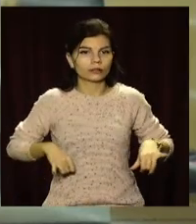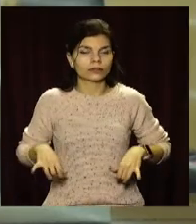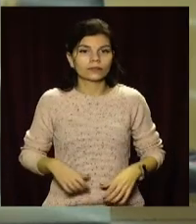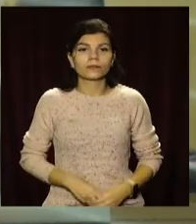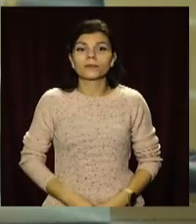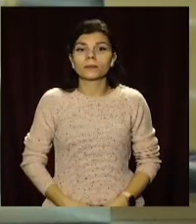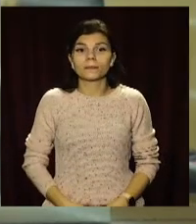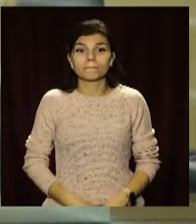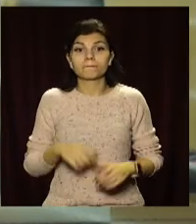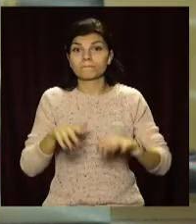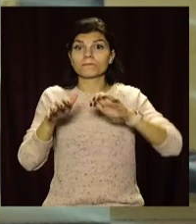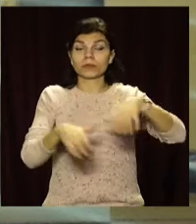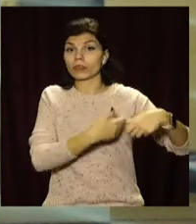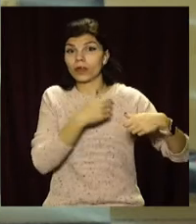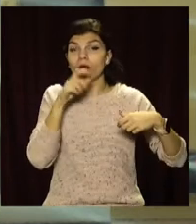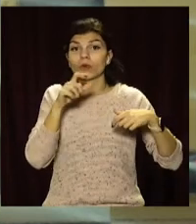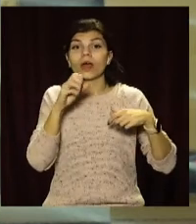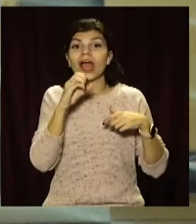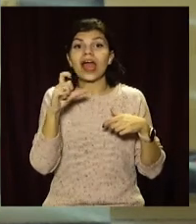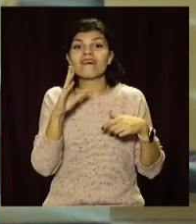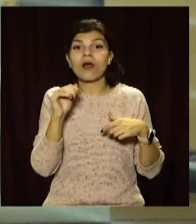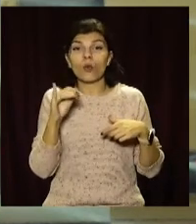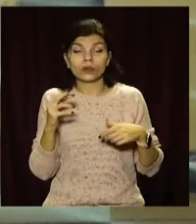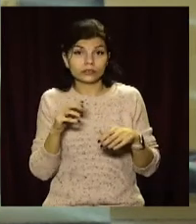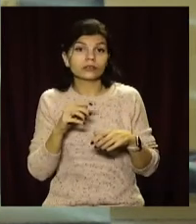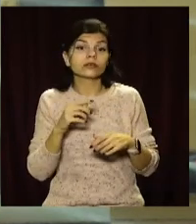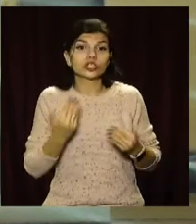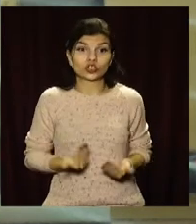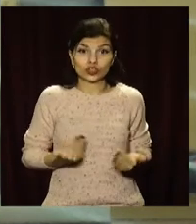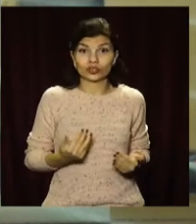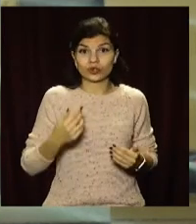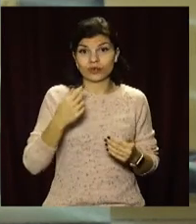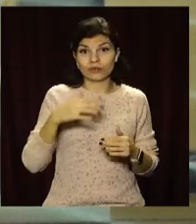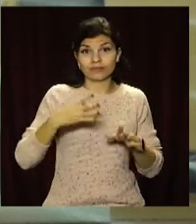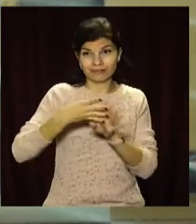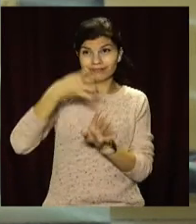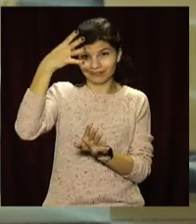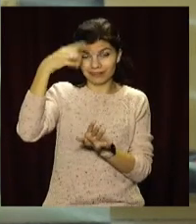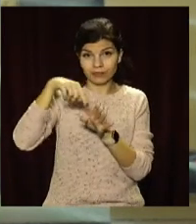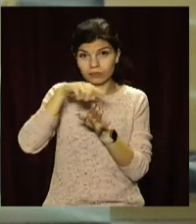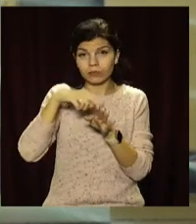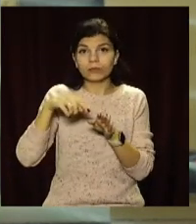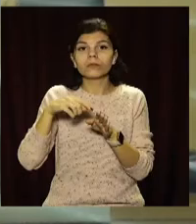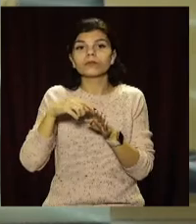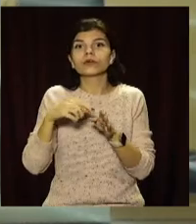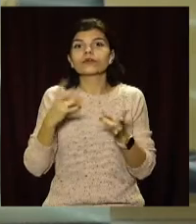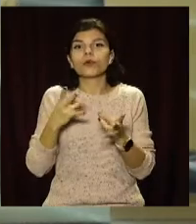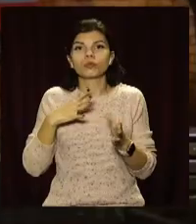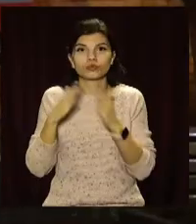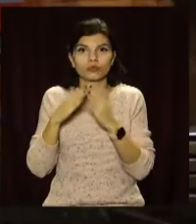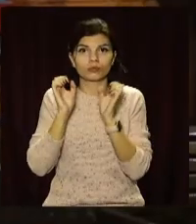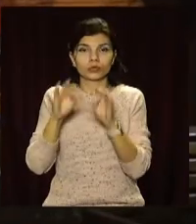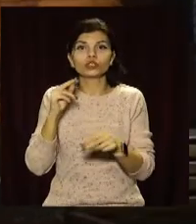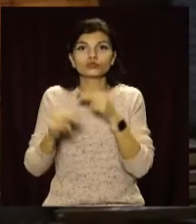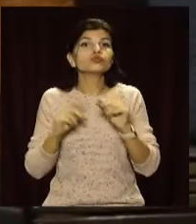Евакуація через задимлення. На проспекті Слобожанському жителям однієї з багатоповерхівок довелося покинути будівлю